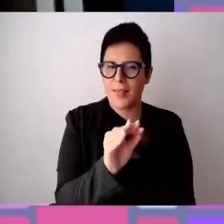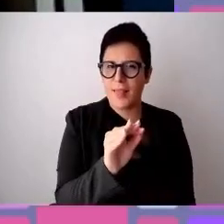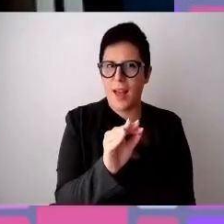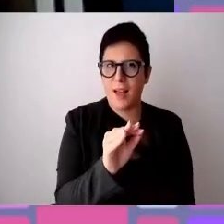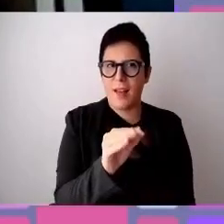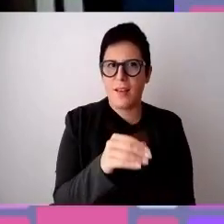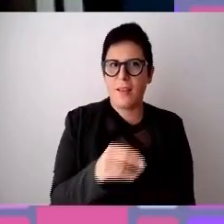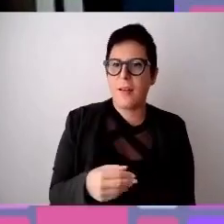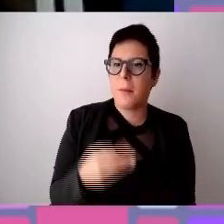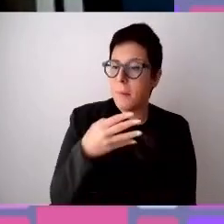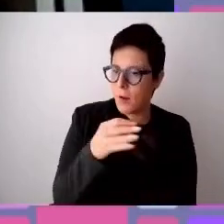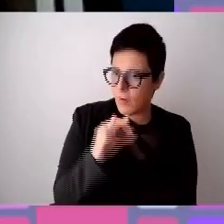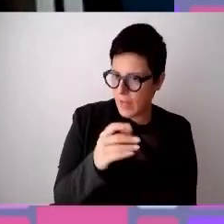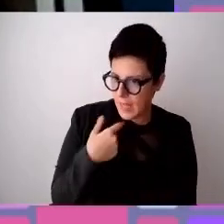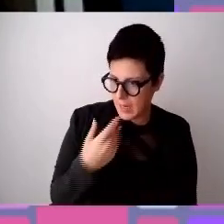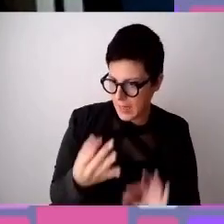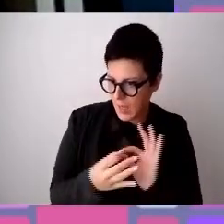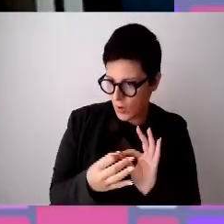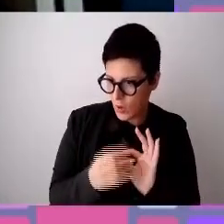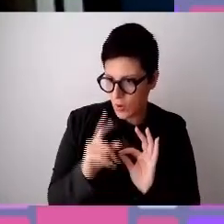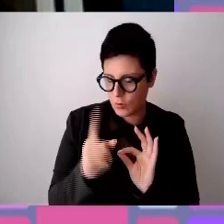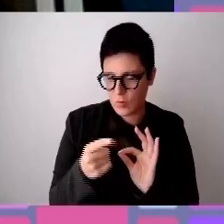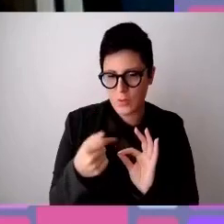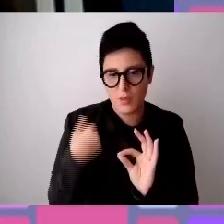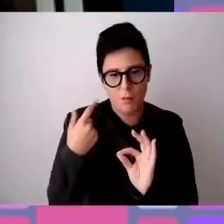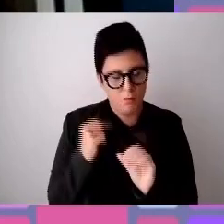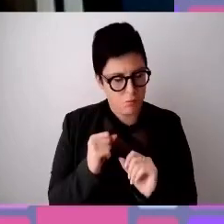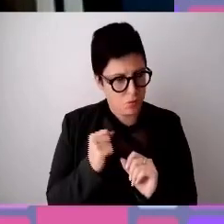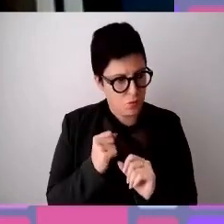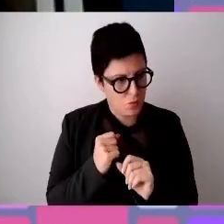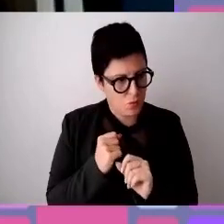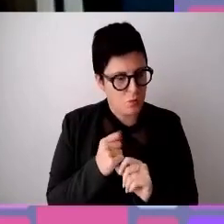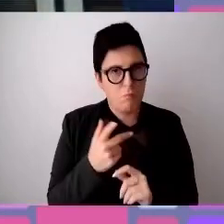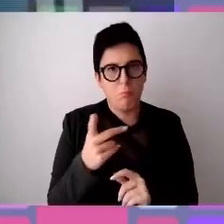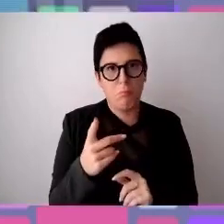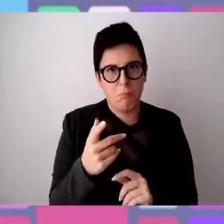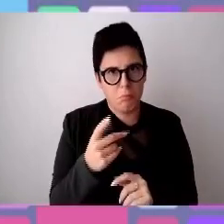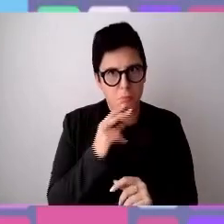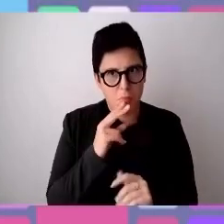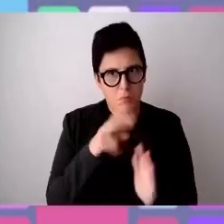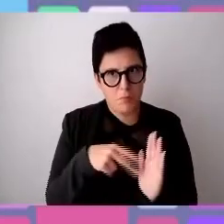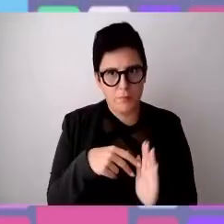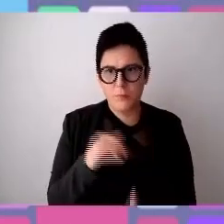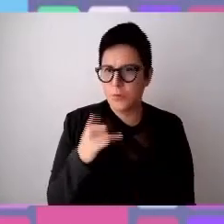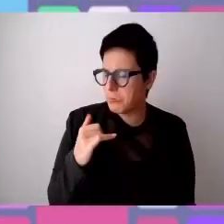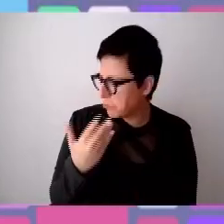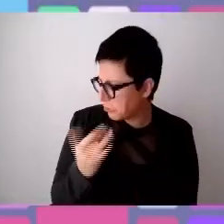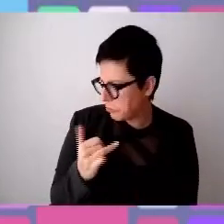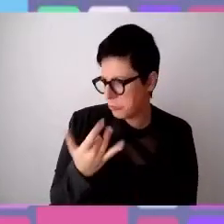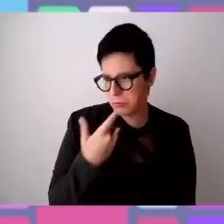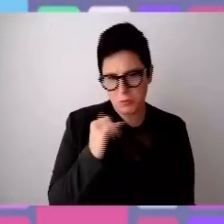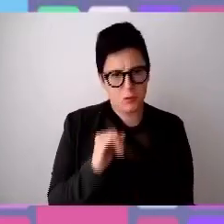dottoressa Ferri, è d'accordo? Leggo, altrimenti lascio a lei l'intervento. No, no, leggi pure, assolutamente. Siamo, accerti.